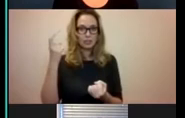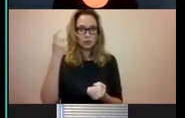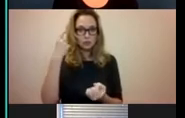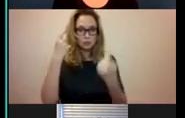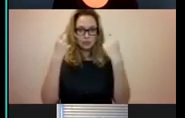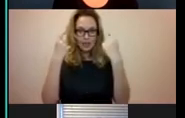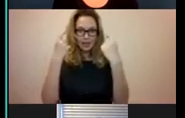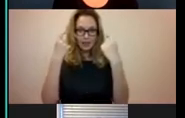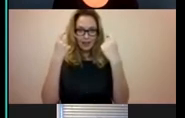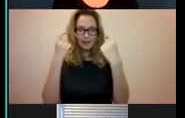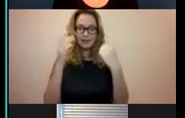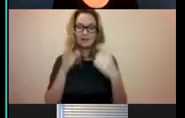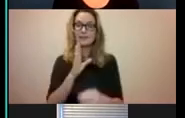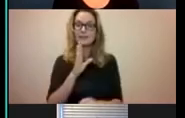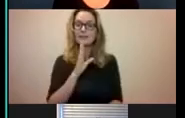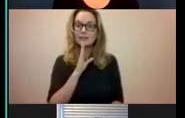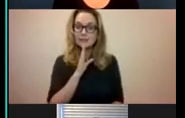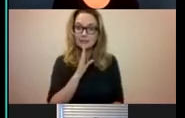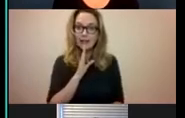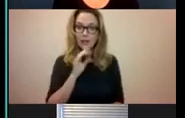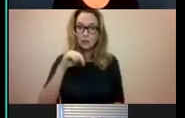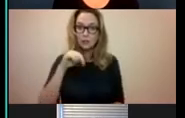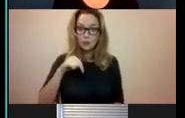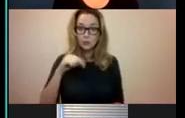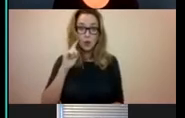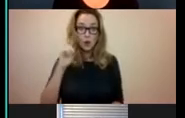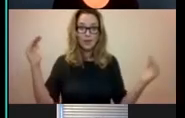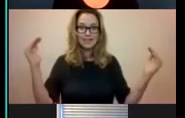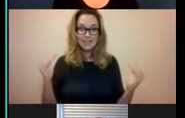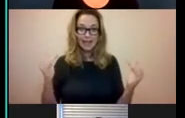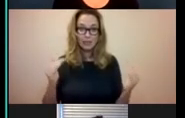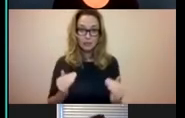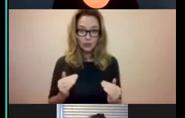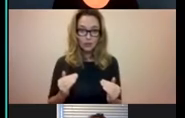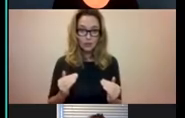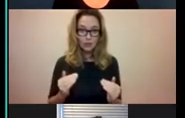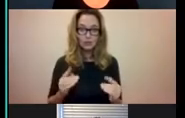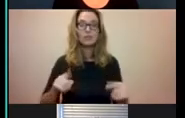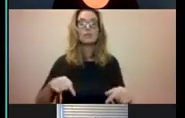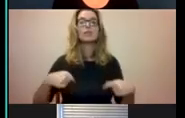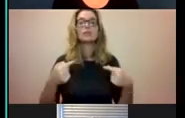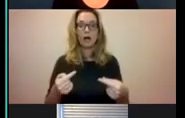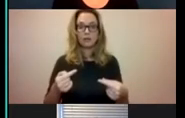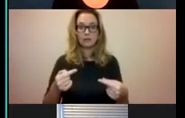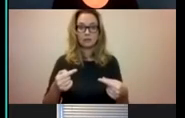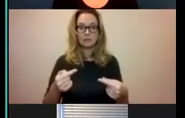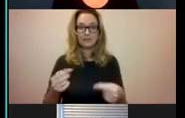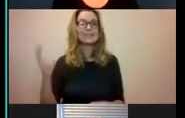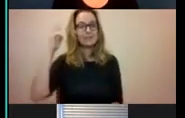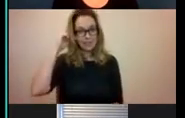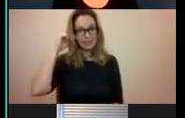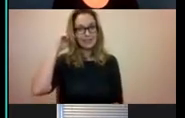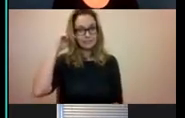Op het moment dat het mijn gehoor nu slechter gaat worden, dan zou ik naar een CI moeten gaan.